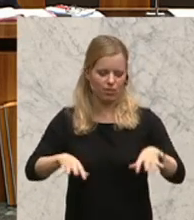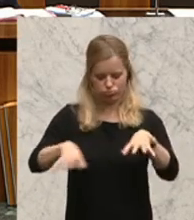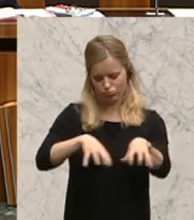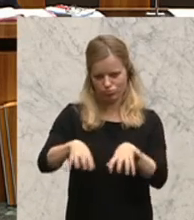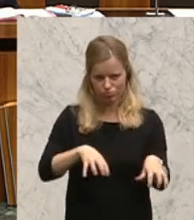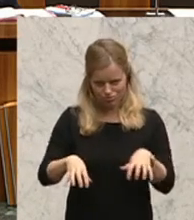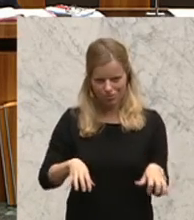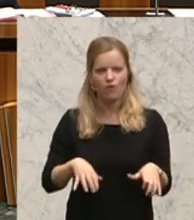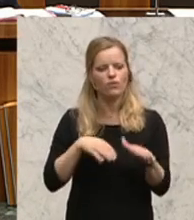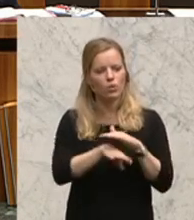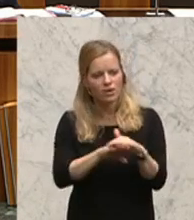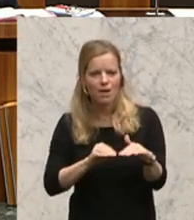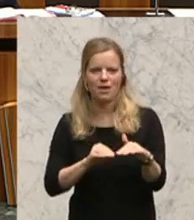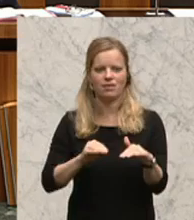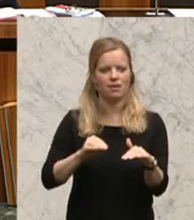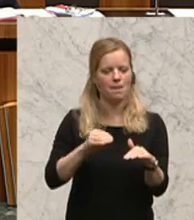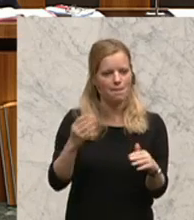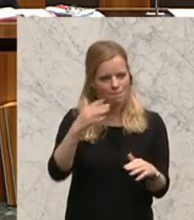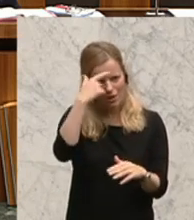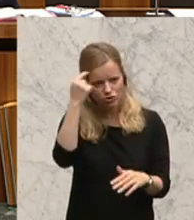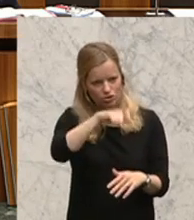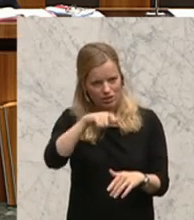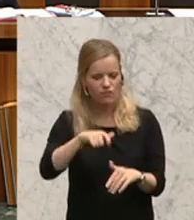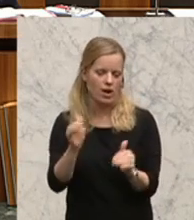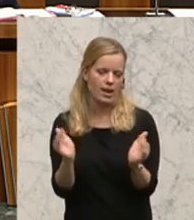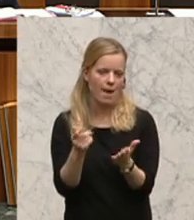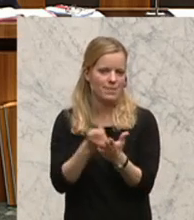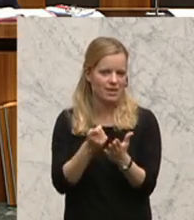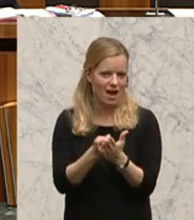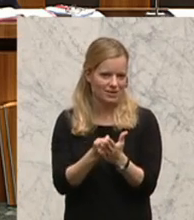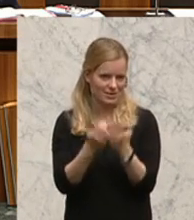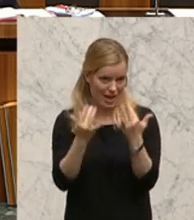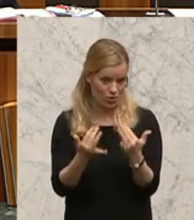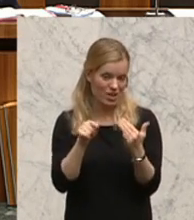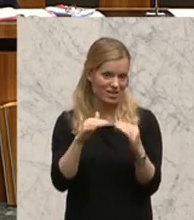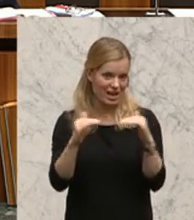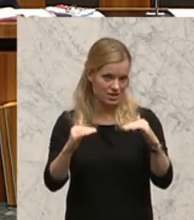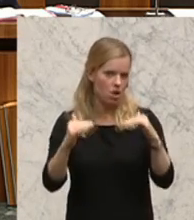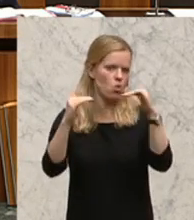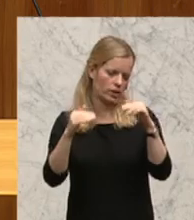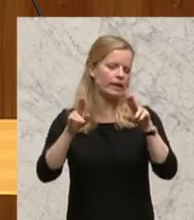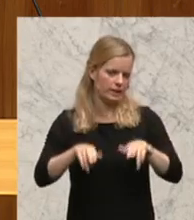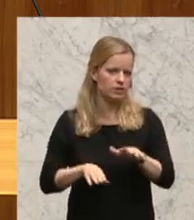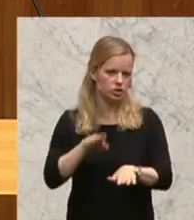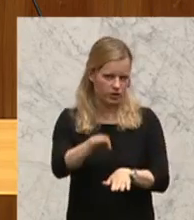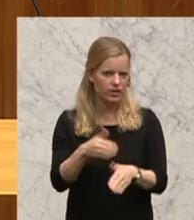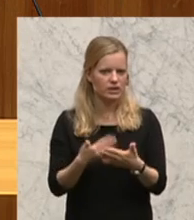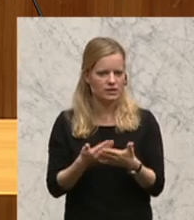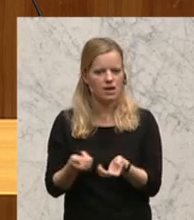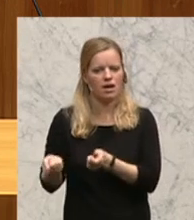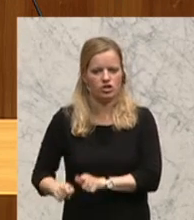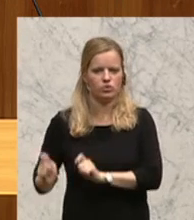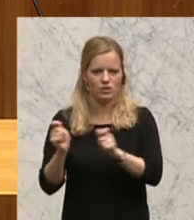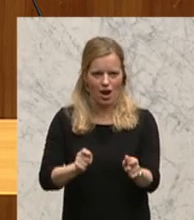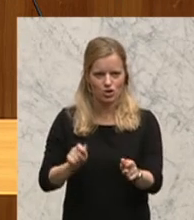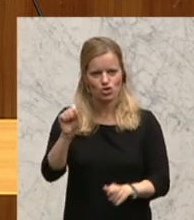Erhöhung der Wertgrenze für Kleinbetragsrechnungen wäre hier ein wichtiger Schritt. Entschließungsantrag der Abgeordneten Strolz, Kolleginnen und Kollegen, der